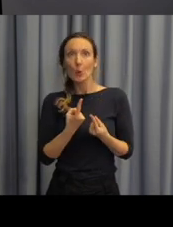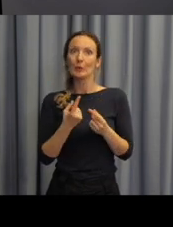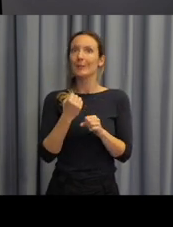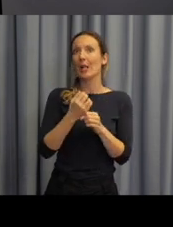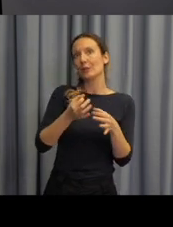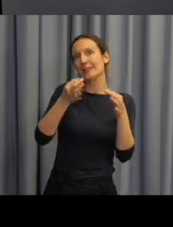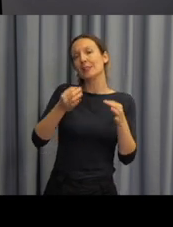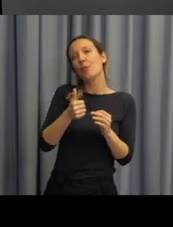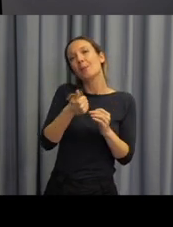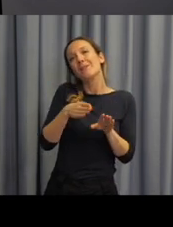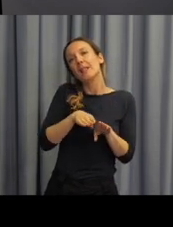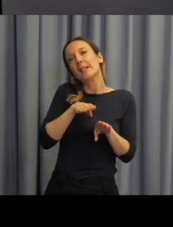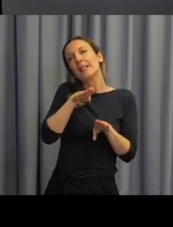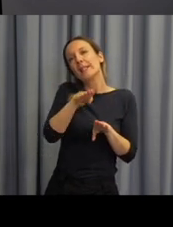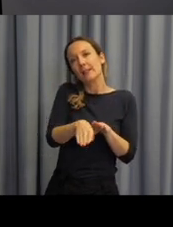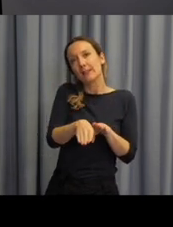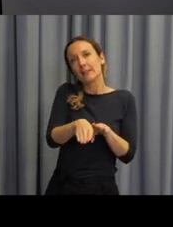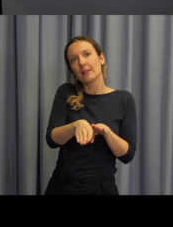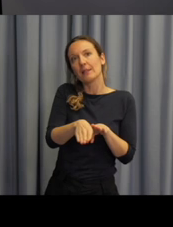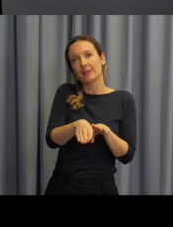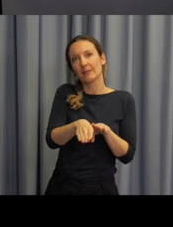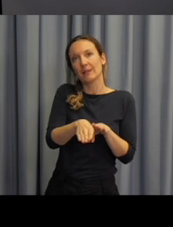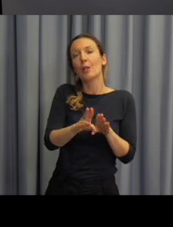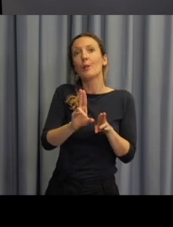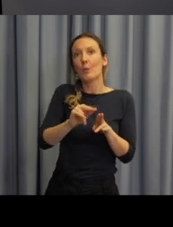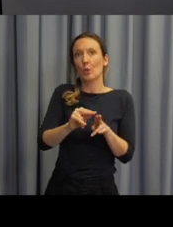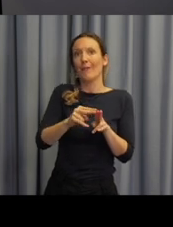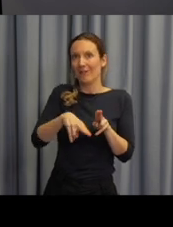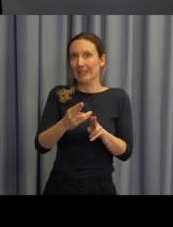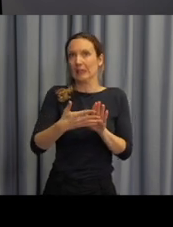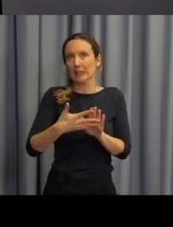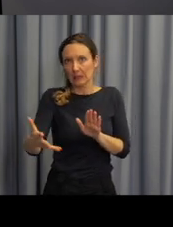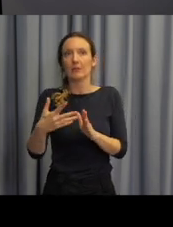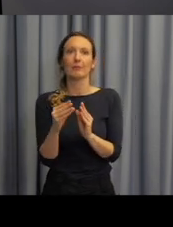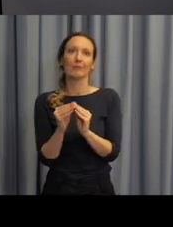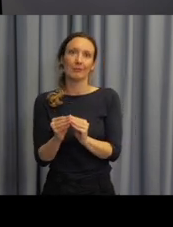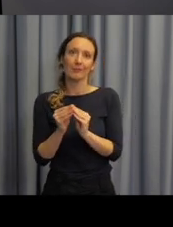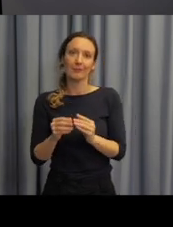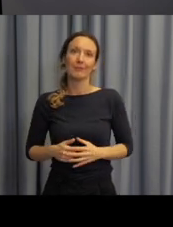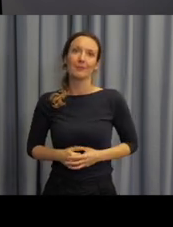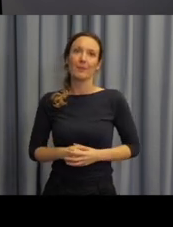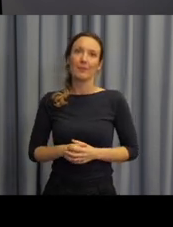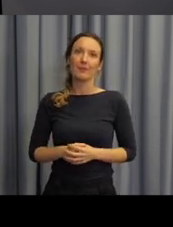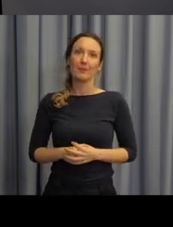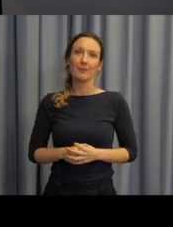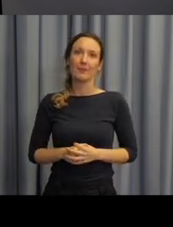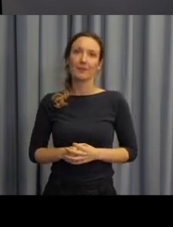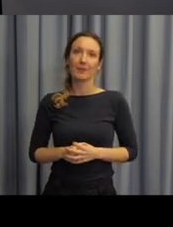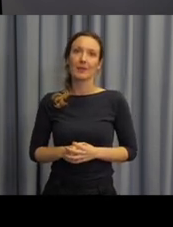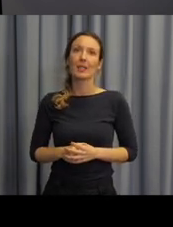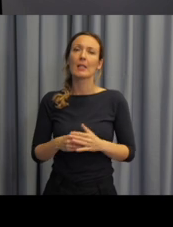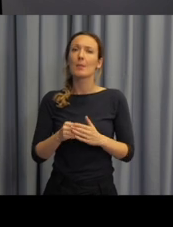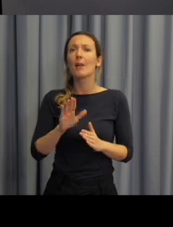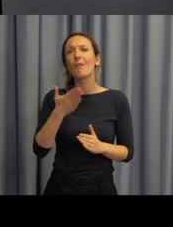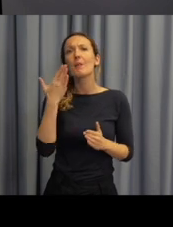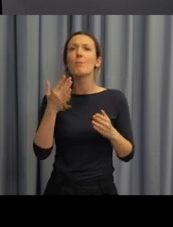byl to takový první krok pro další tvorbu pracovních listů. Nebudu tedy teďkon představovat podrobně jejich